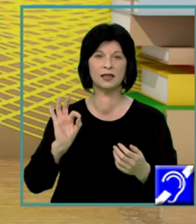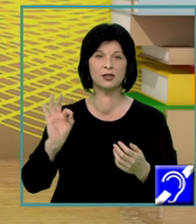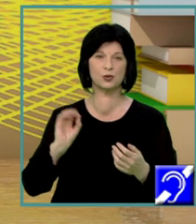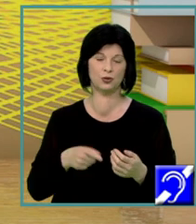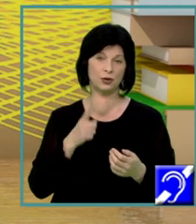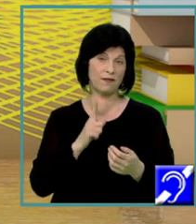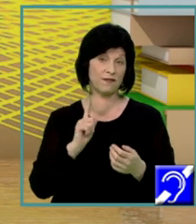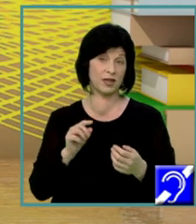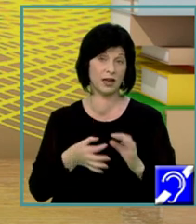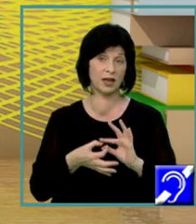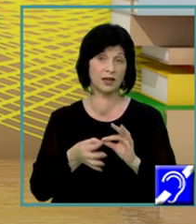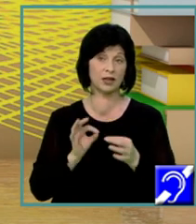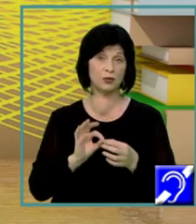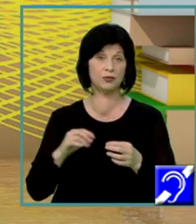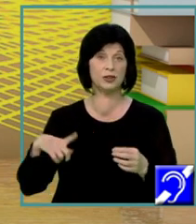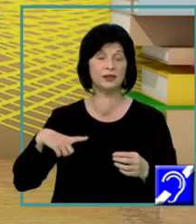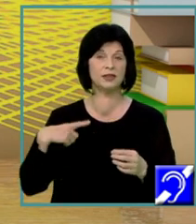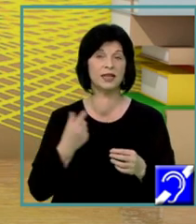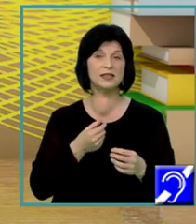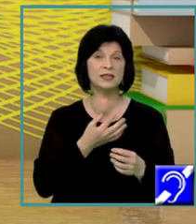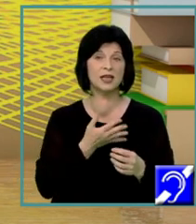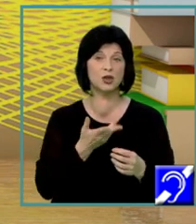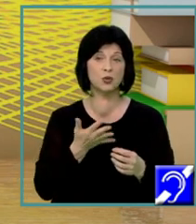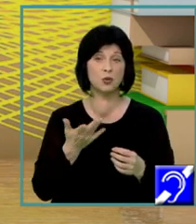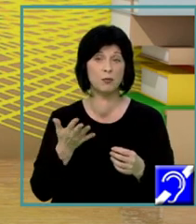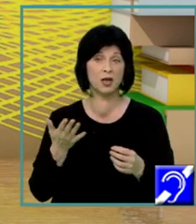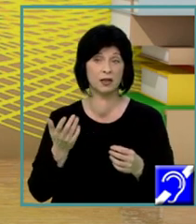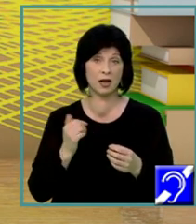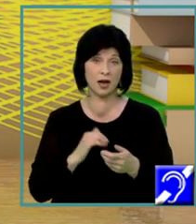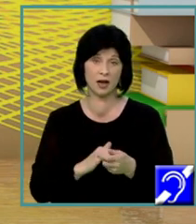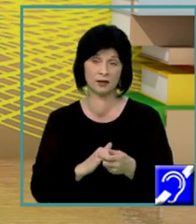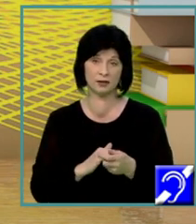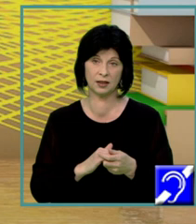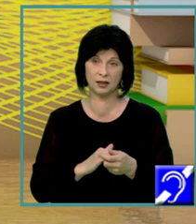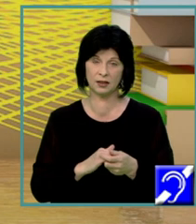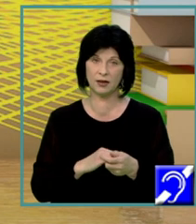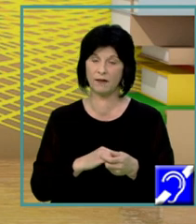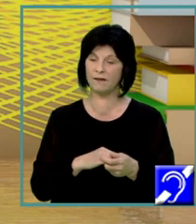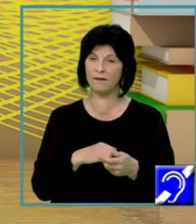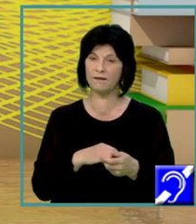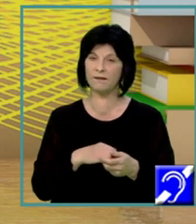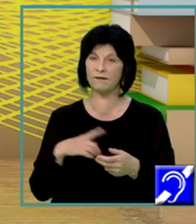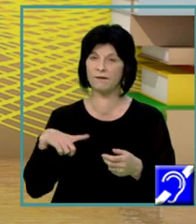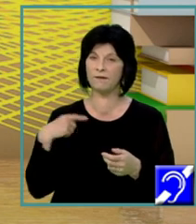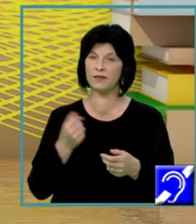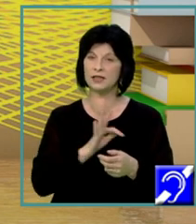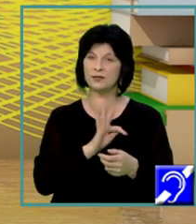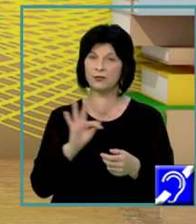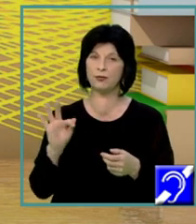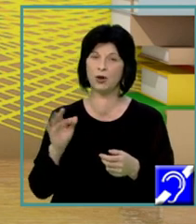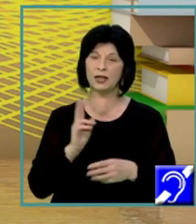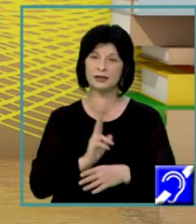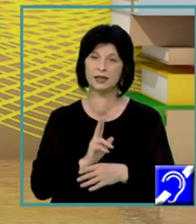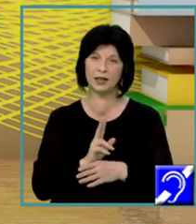cuvânt este numărat, deci nu trebuie să credeți că dacă există acolo un critic sau o prepoziție sau o